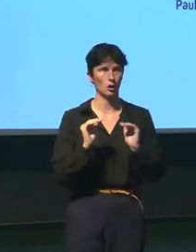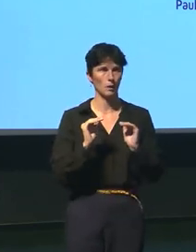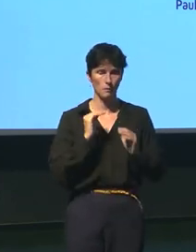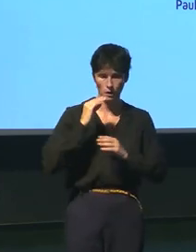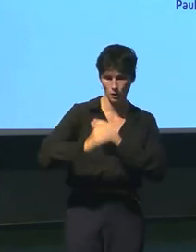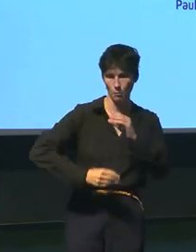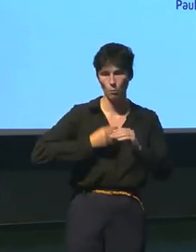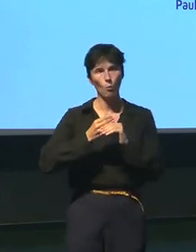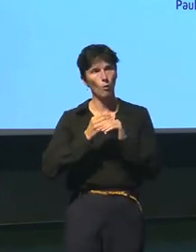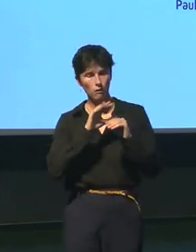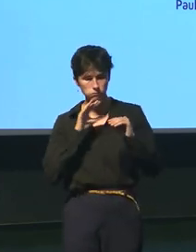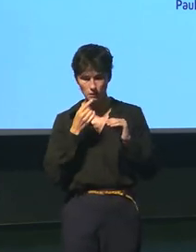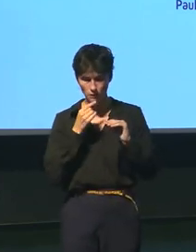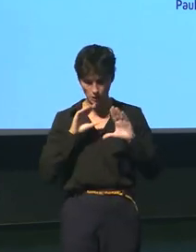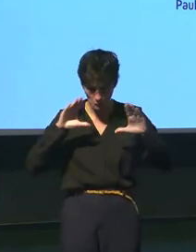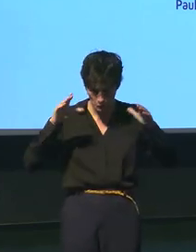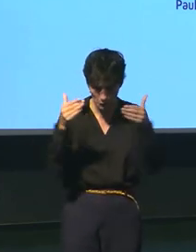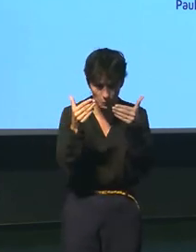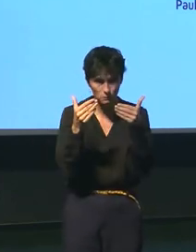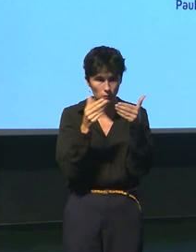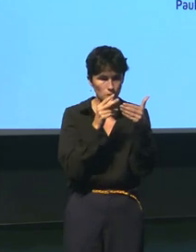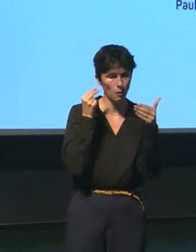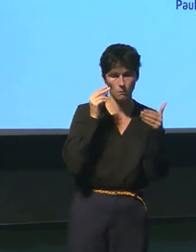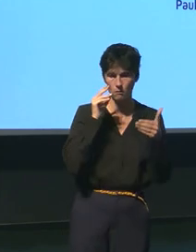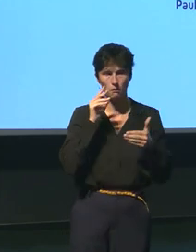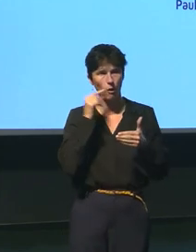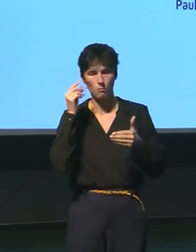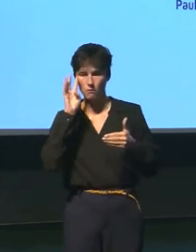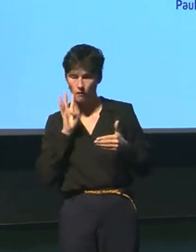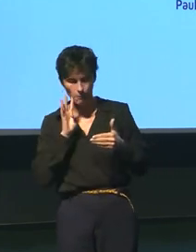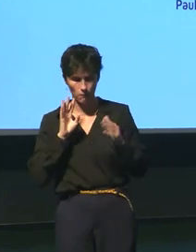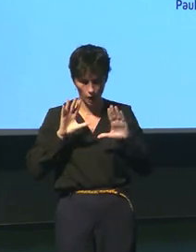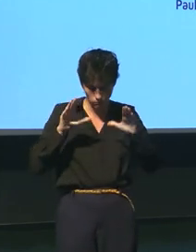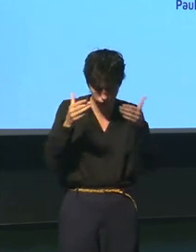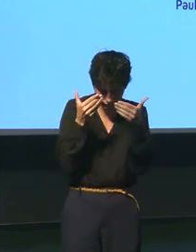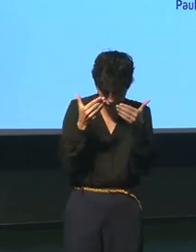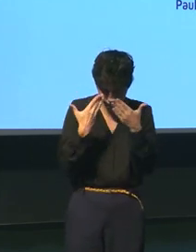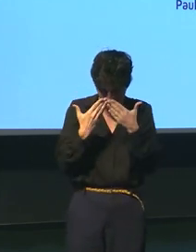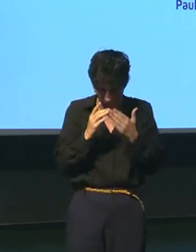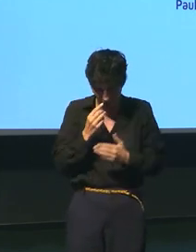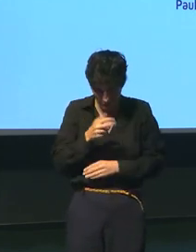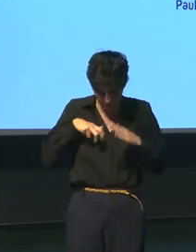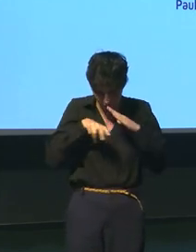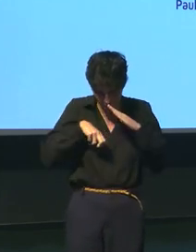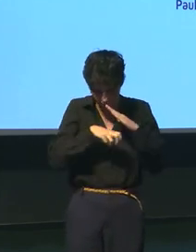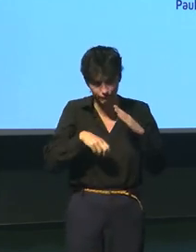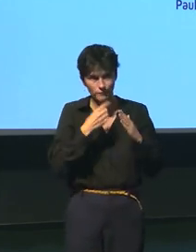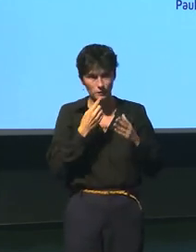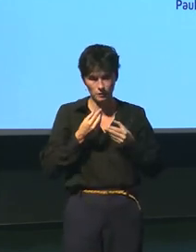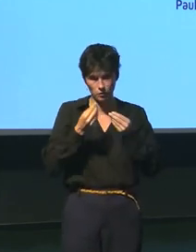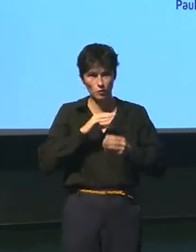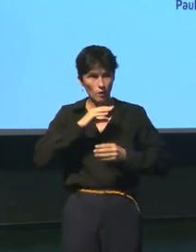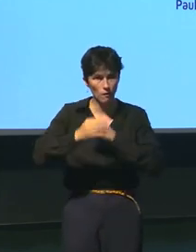monde qui vivrait enfermé sur lui-même il y a des hommes et des femmes qui vivraient enfermé sur eux-mêmes ne serait pas certainement un monde